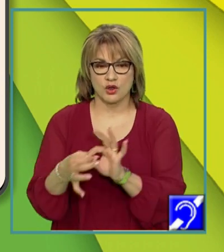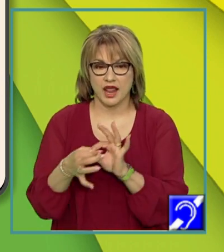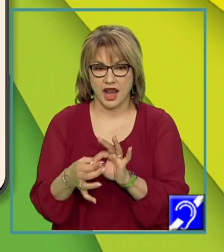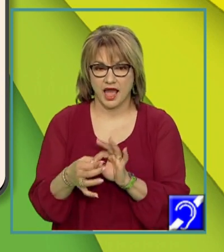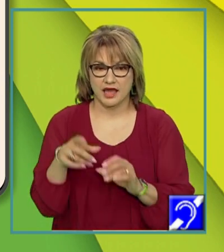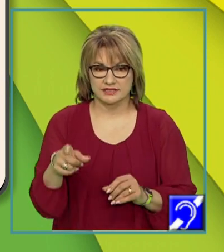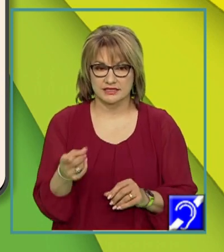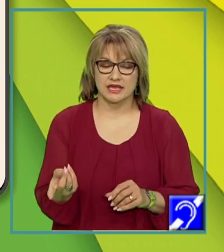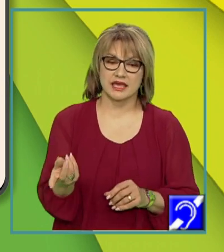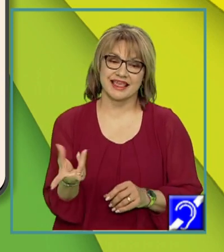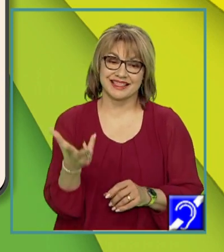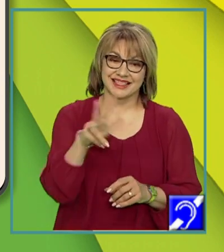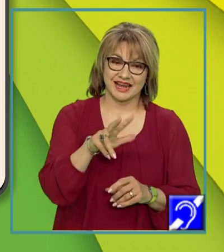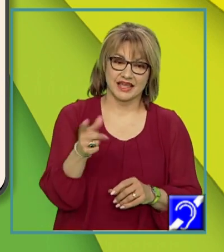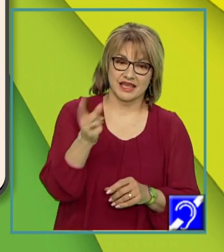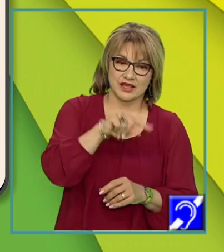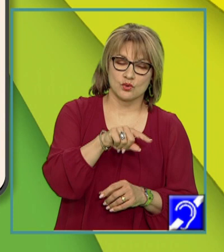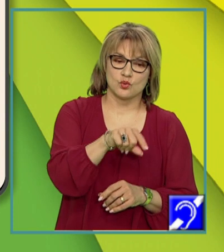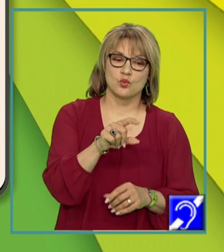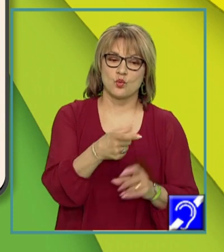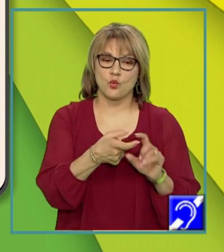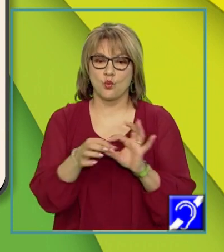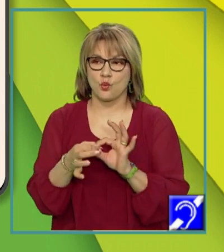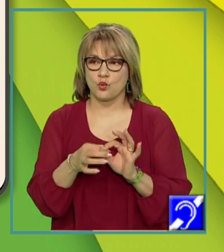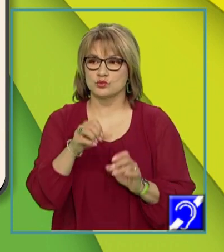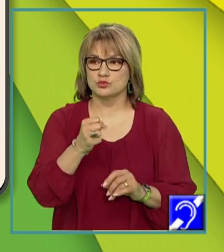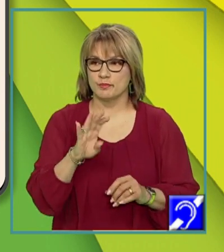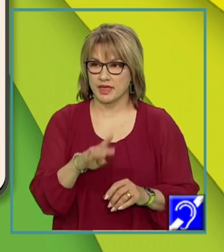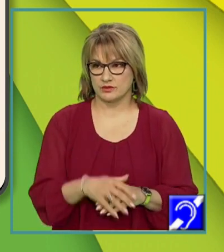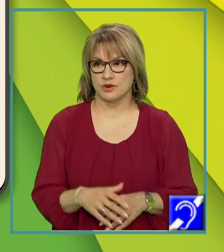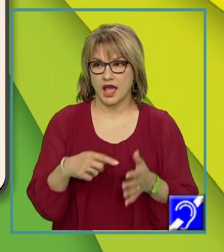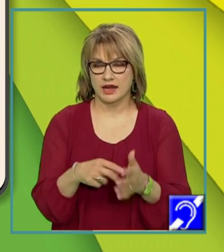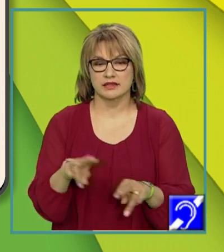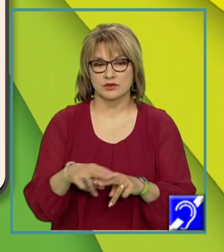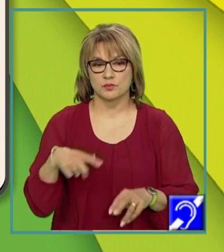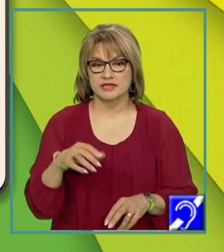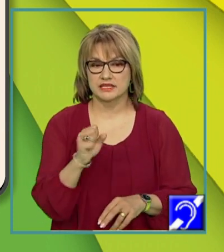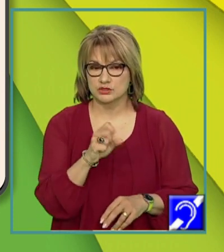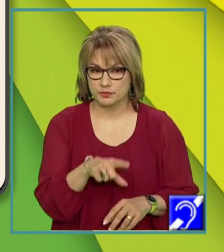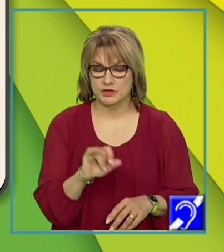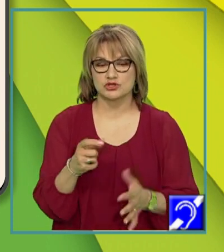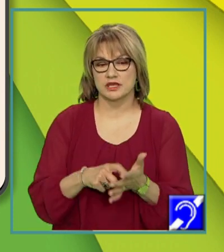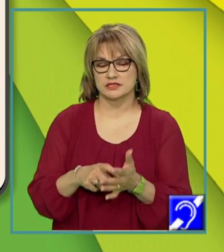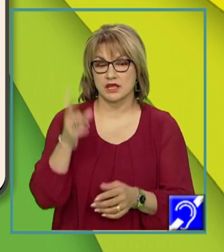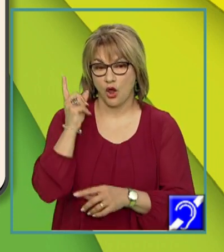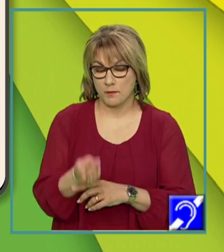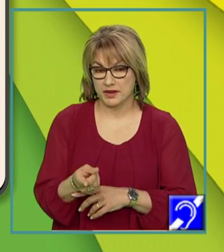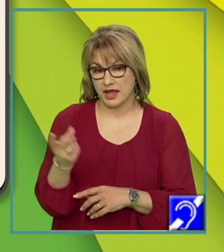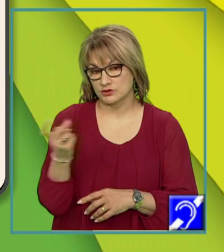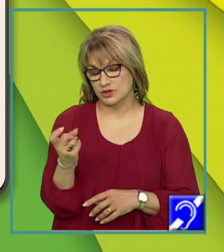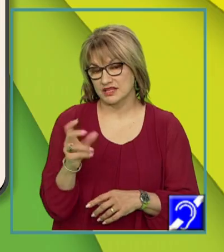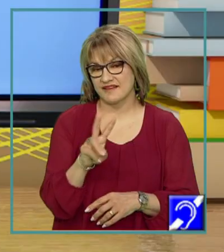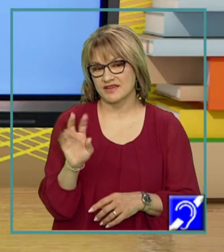cu subiectul, pentru că arată cum este subiectul, dar este cerut obligatoriu de verbul